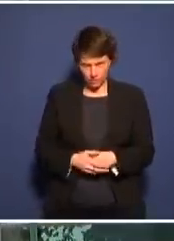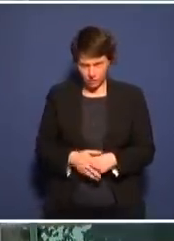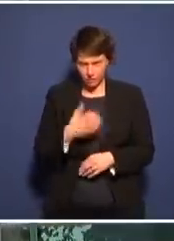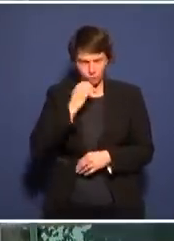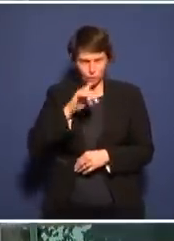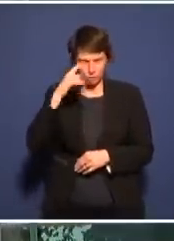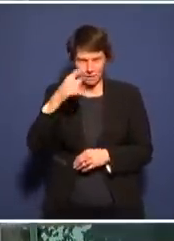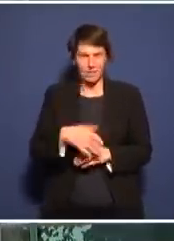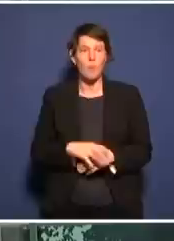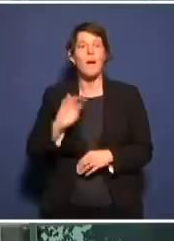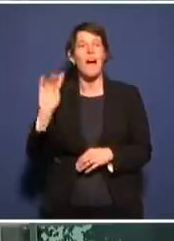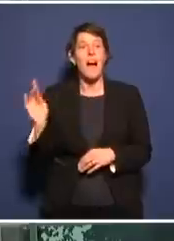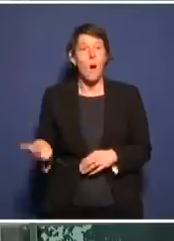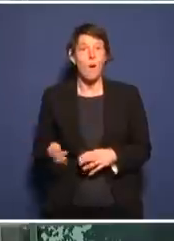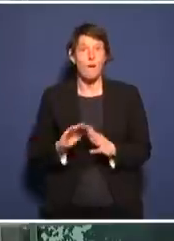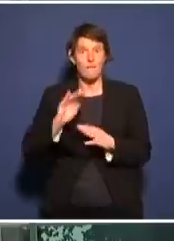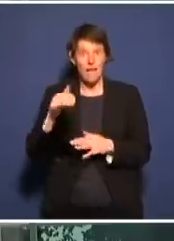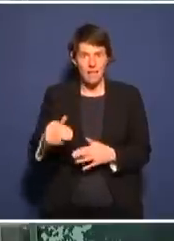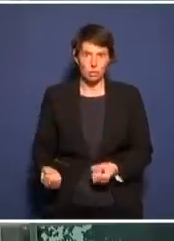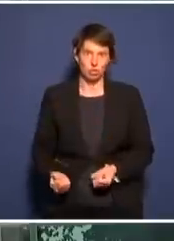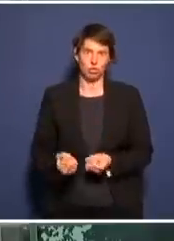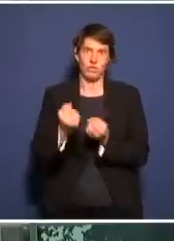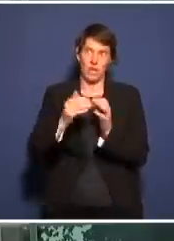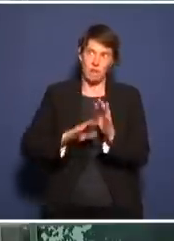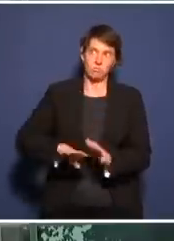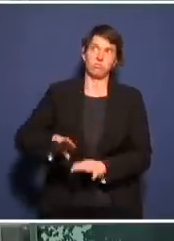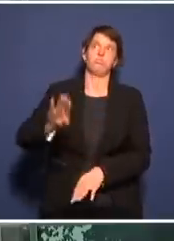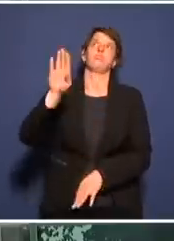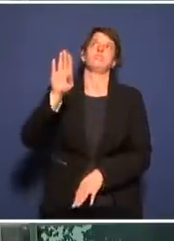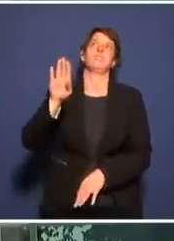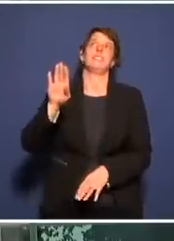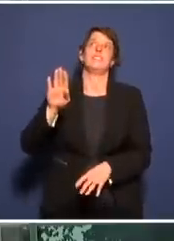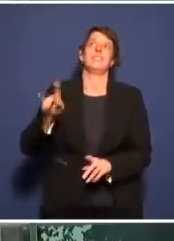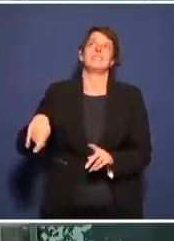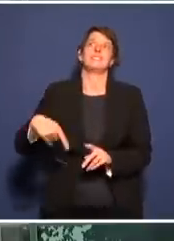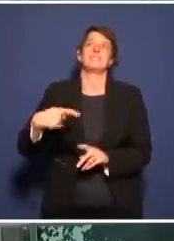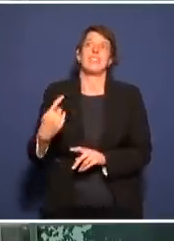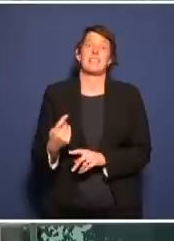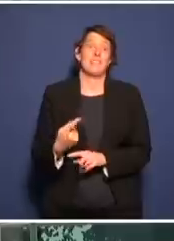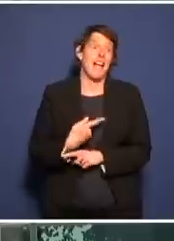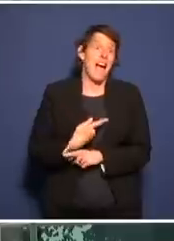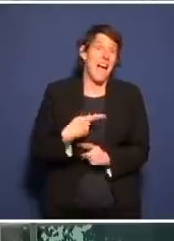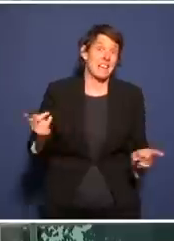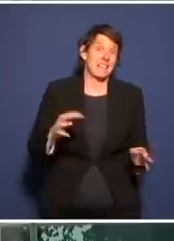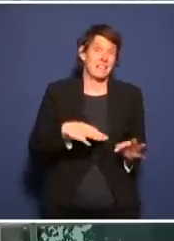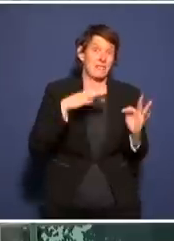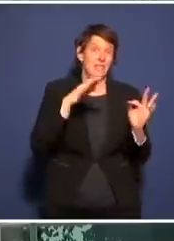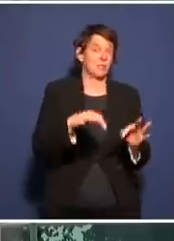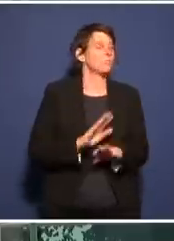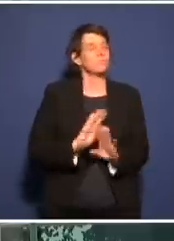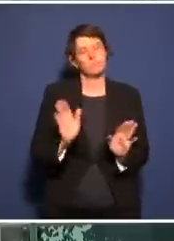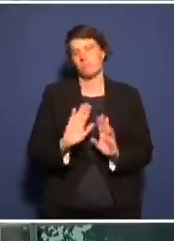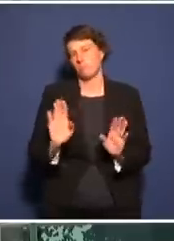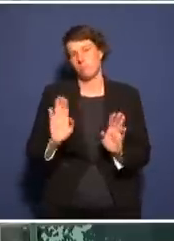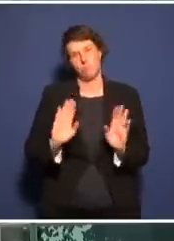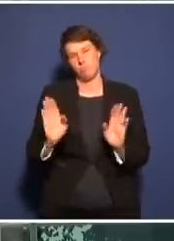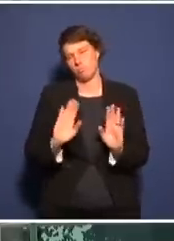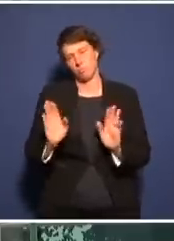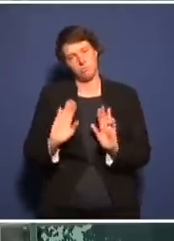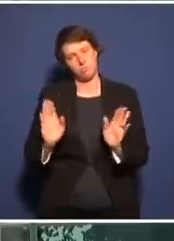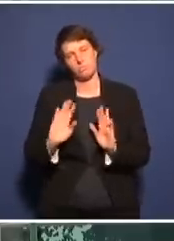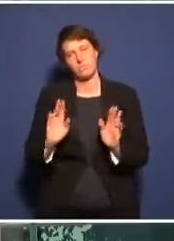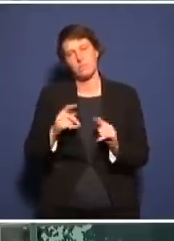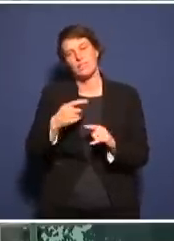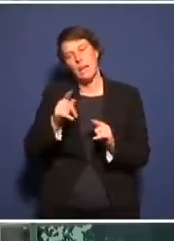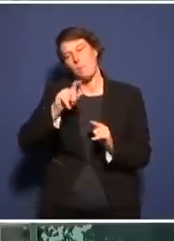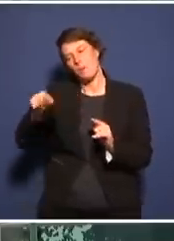wirklich freudschen Versprecher, eine freudsche Fehlleistung erlaubt. Ich will auch glauben. Genau das ist das Problem, Herr